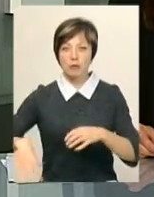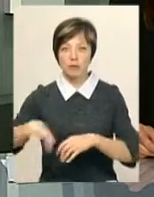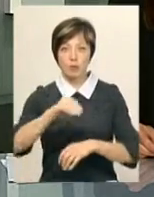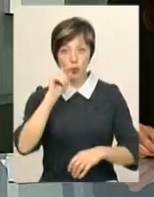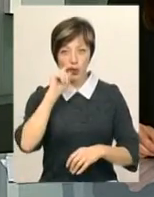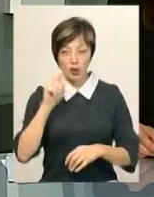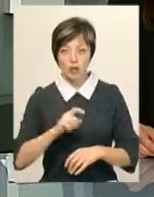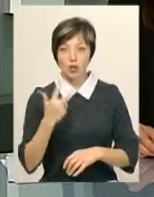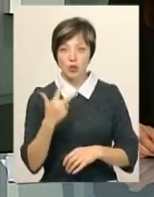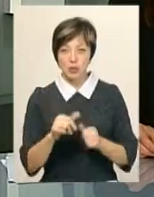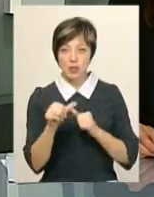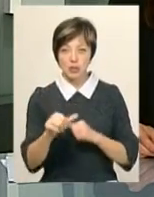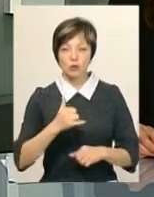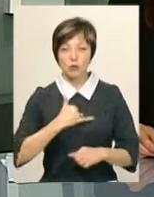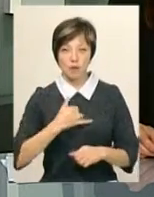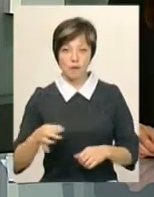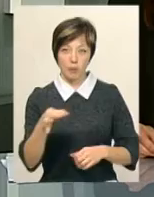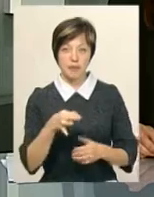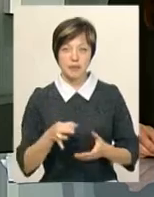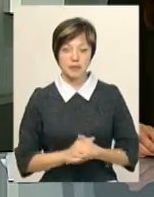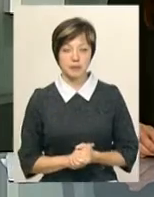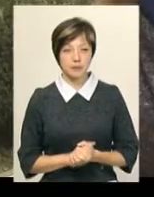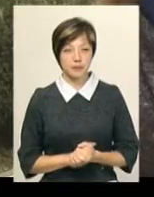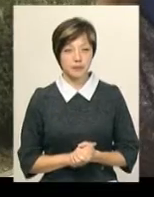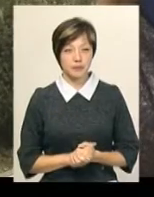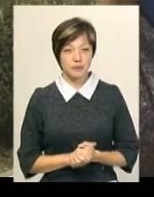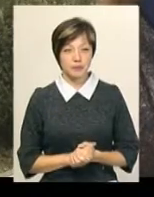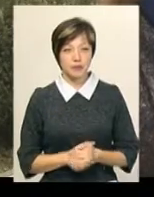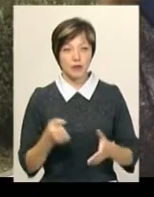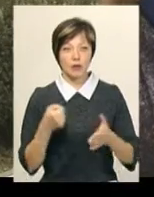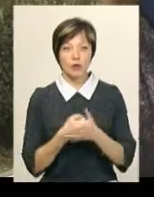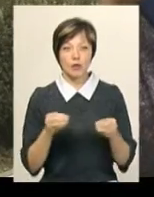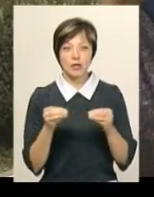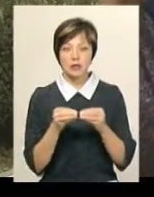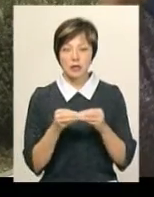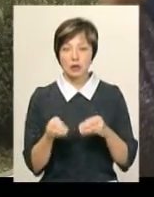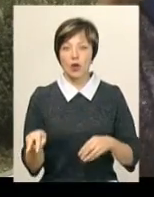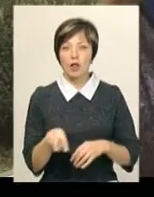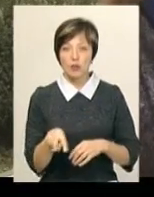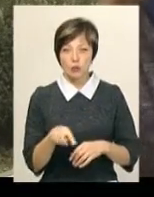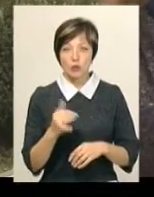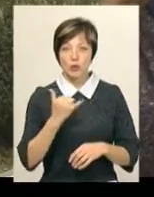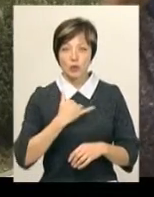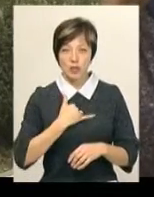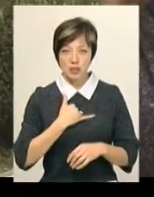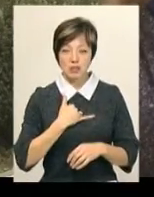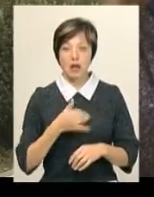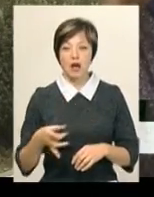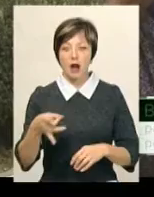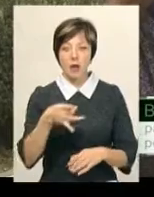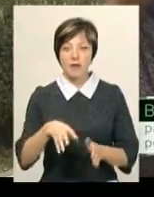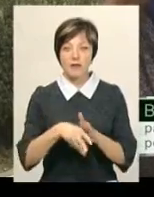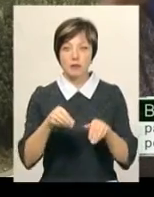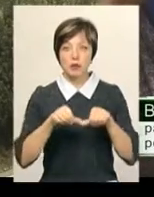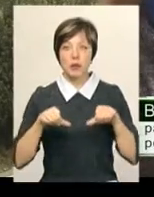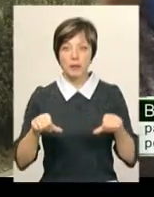Україні. Троє із них на Хмельниччині. До 10 листопада в нас районні виборчі